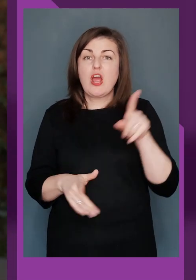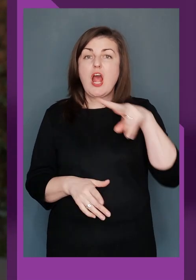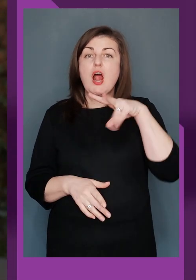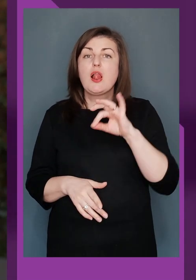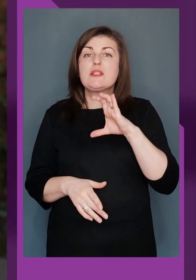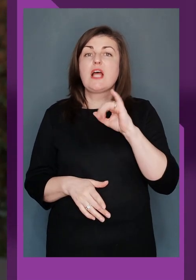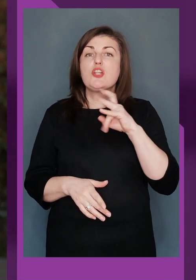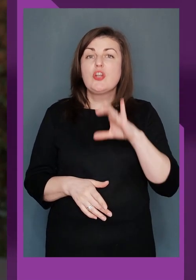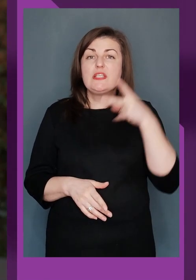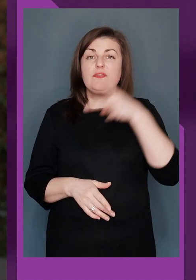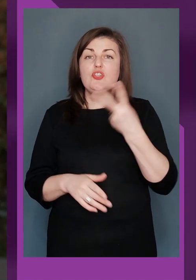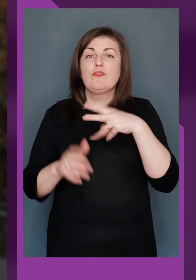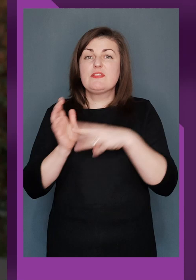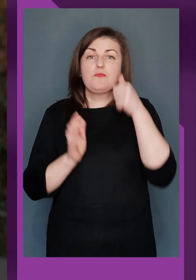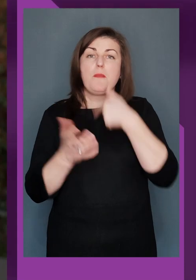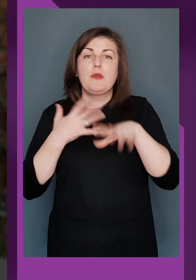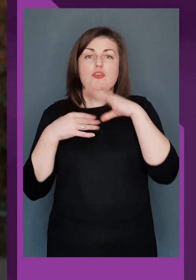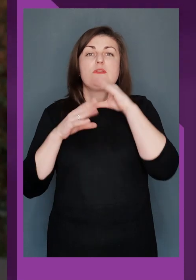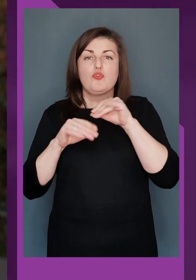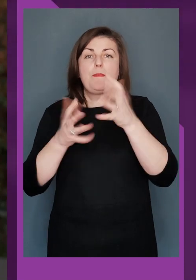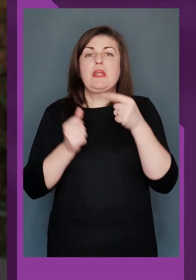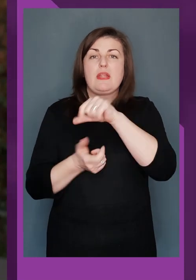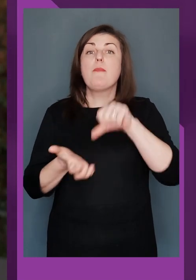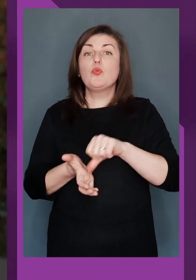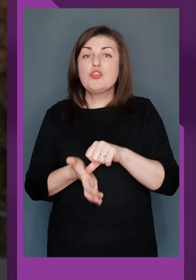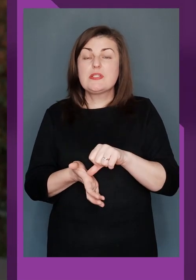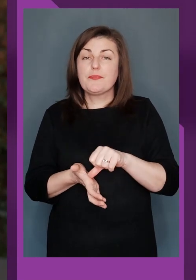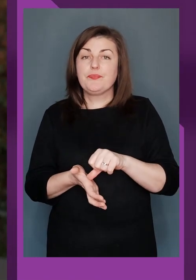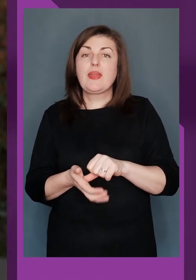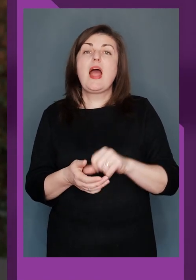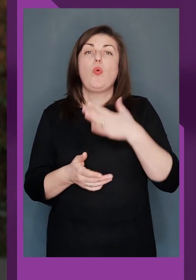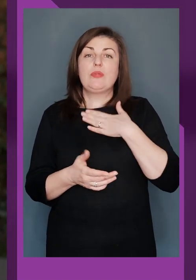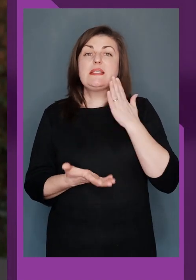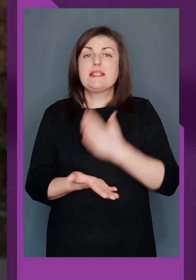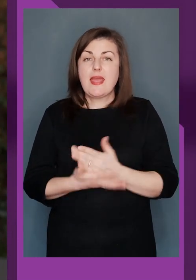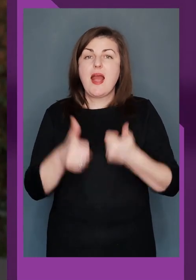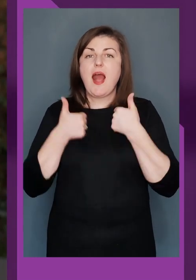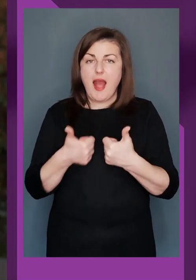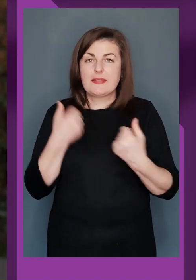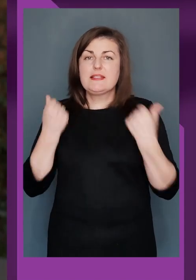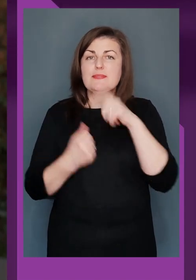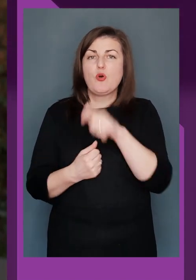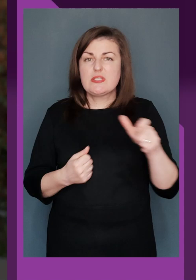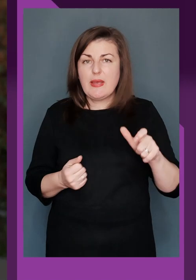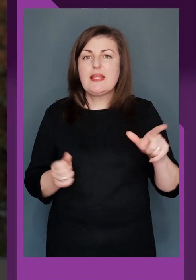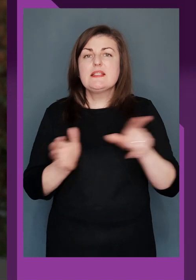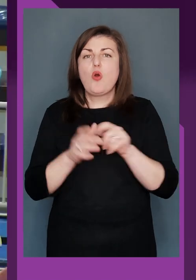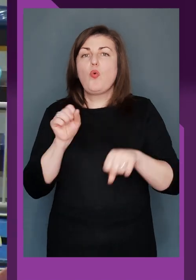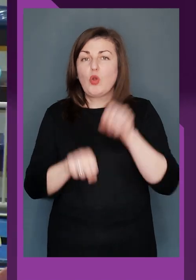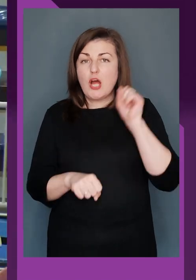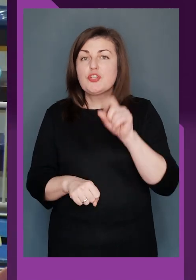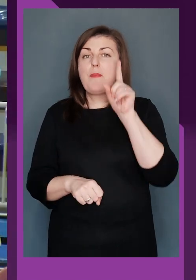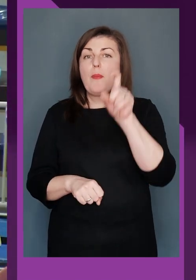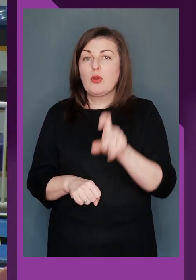-Анджелісі в 2028 році ми зможемо прийняти там участь. У нас є гарні спортсмени з